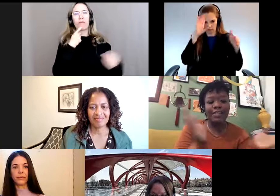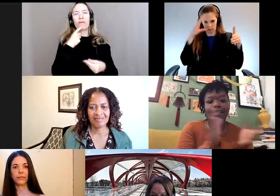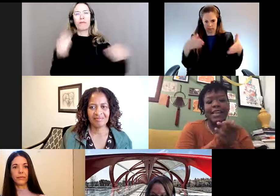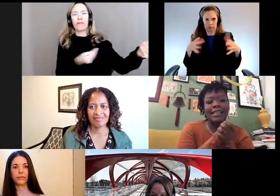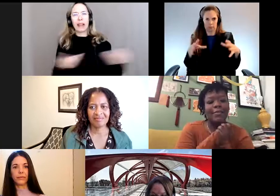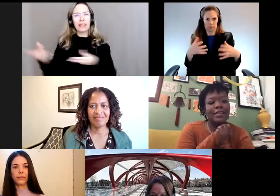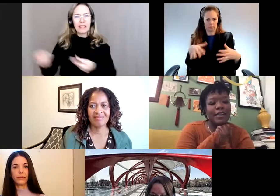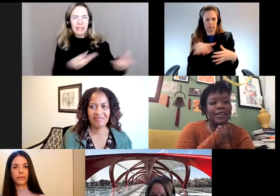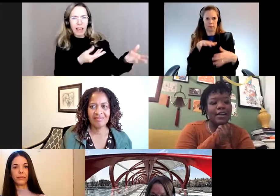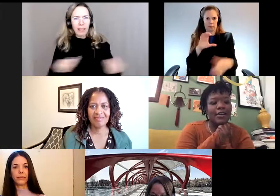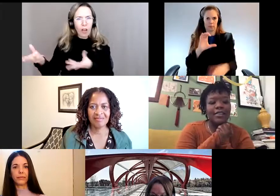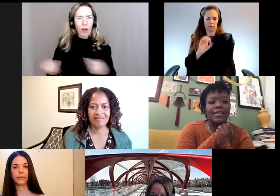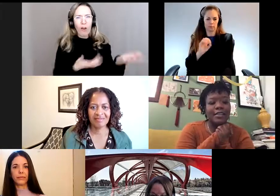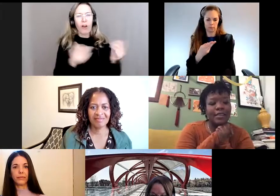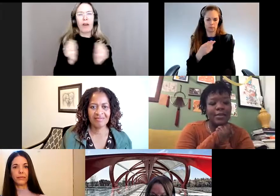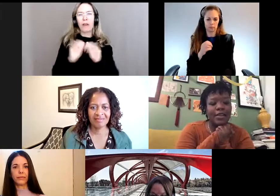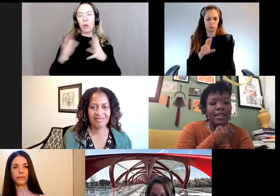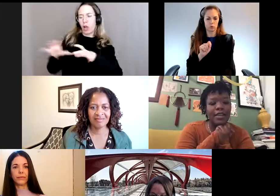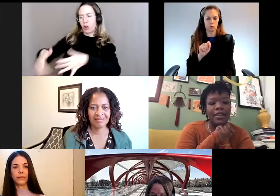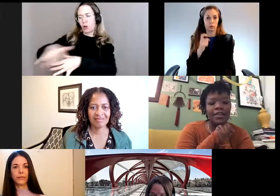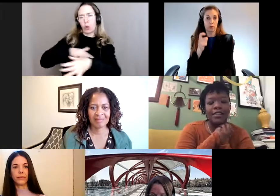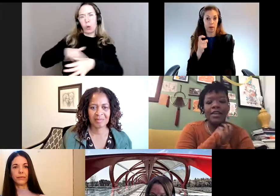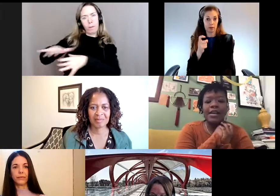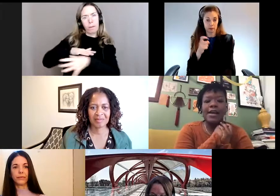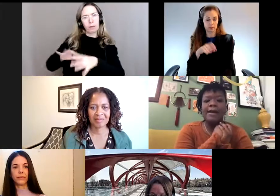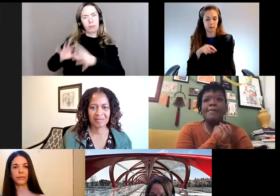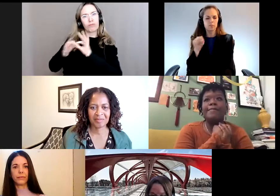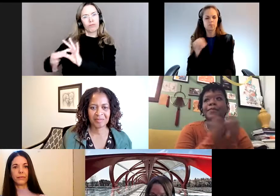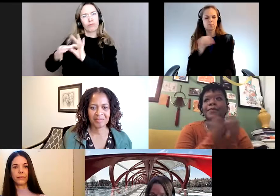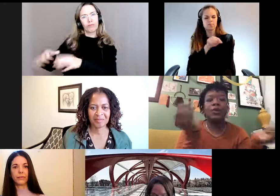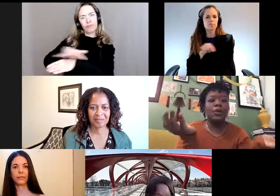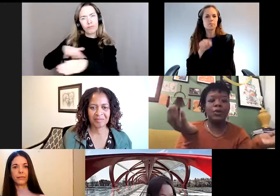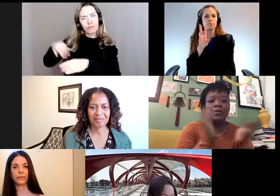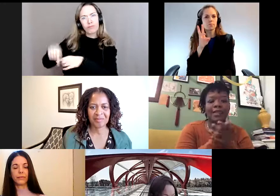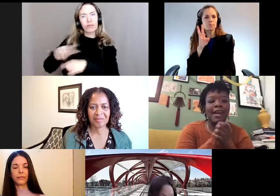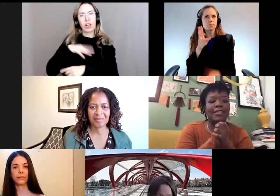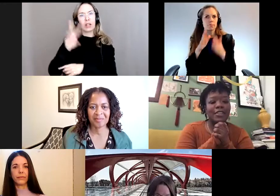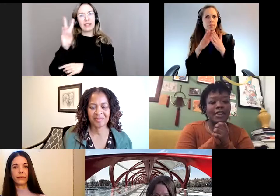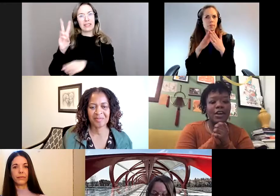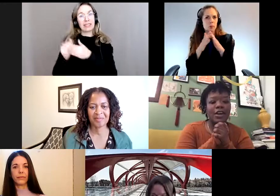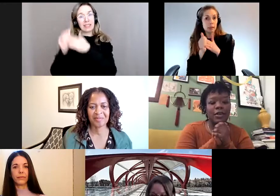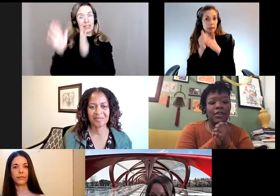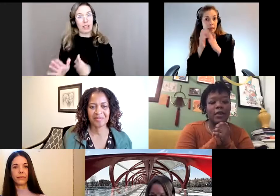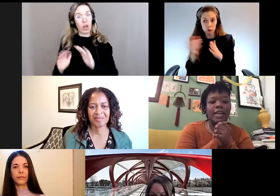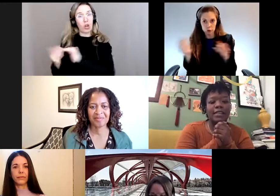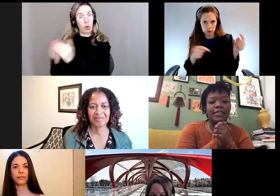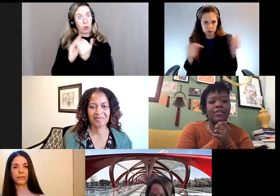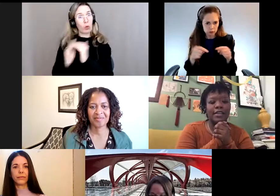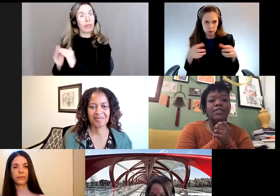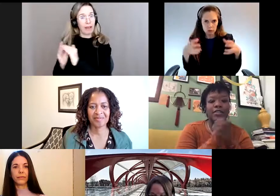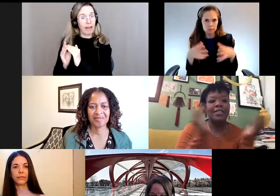Je travaille avec une cohorte en particulier qui travaille avec six leaders communautaires.